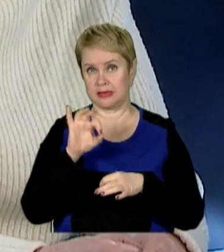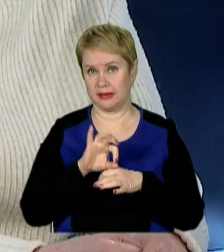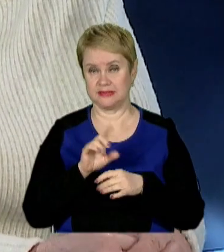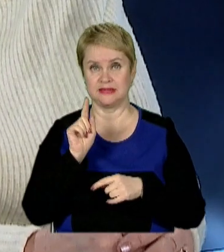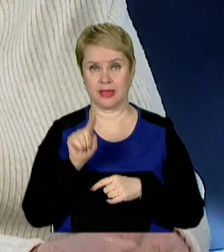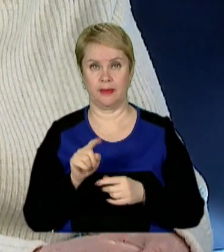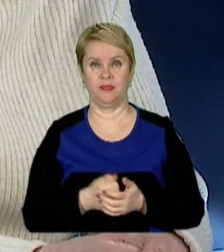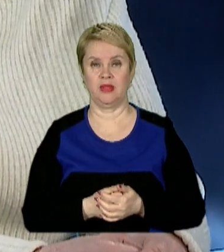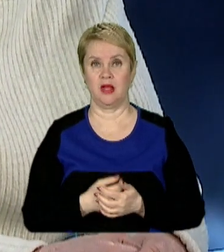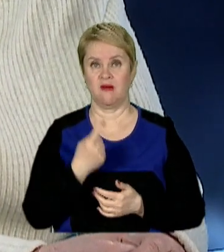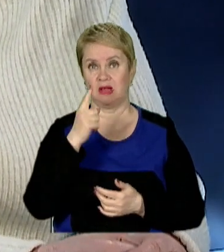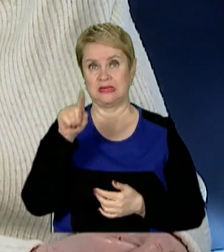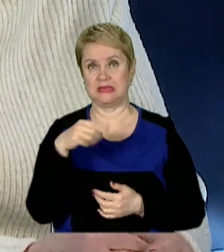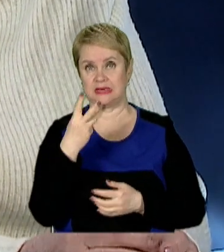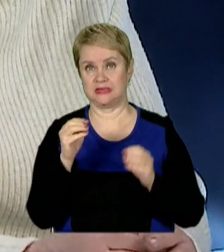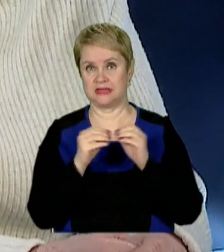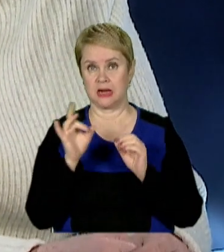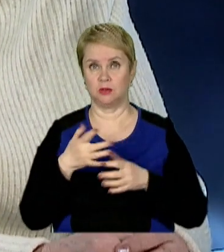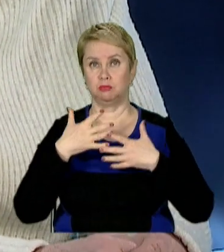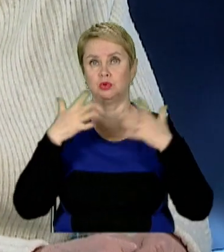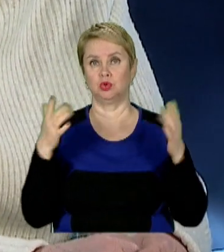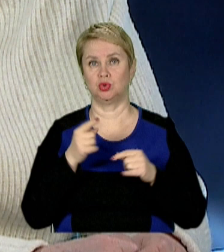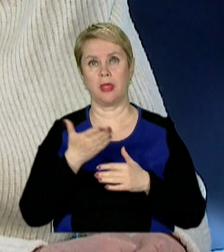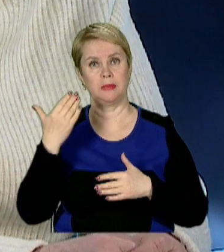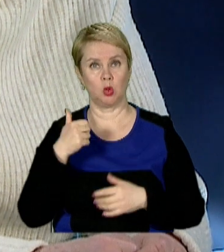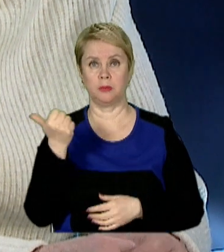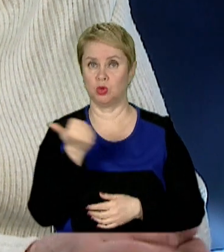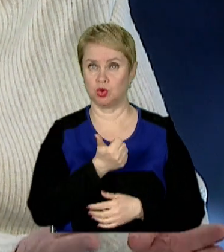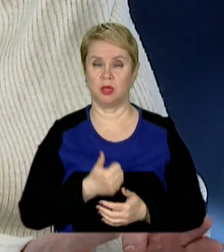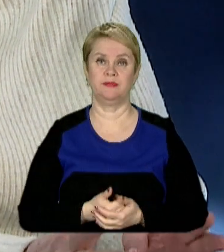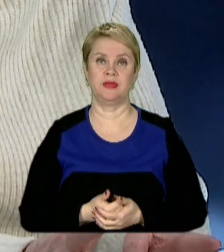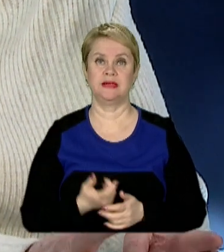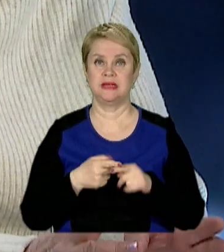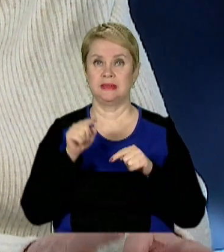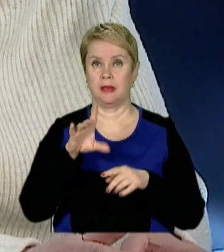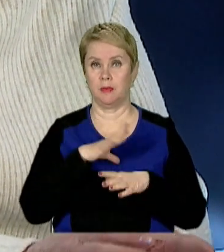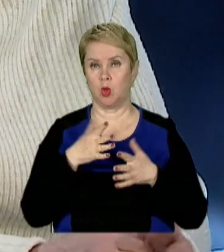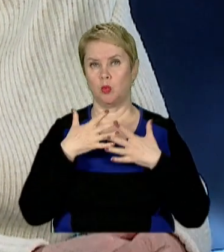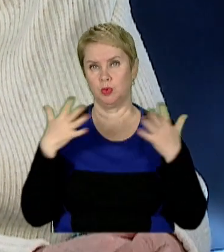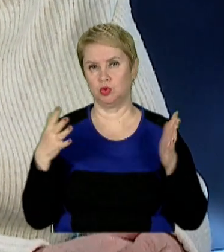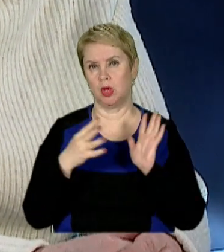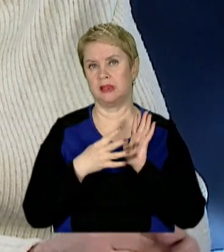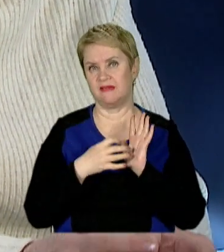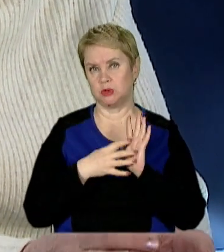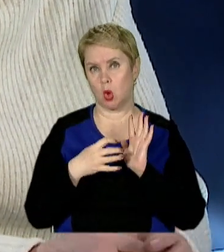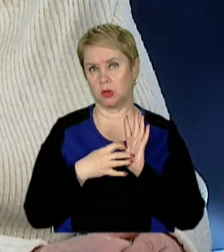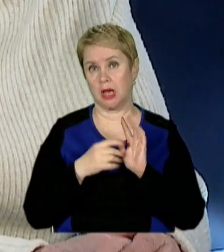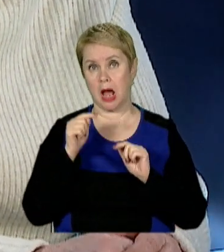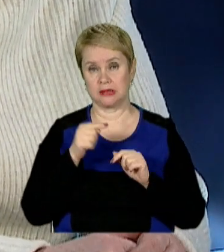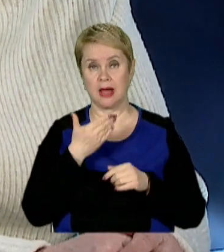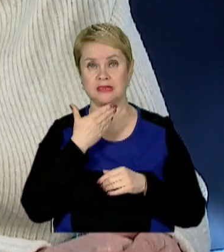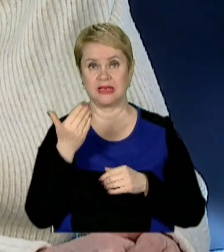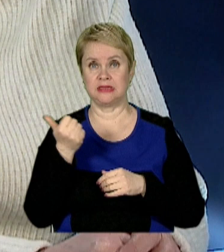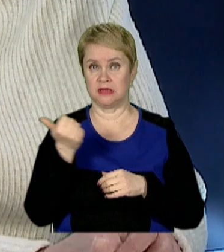Це в 1,3 рази більше, ніж на минулому тижні. Це там було більше 900. А оцей